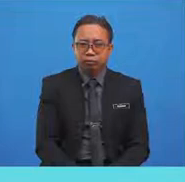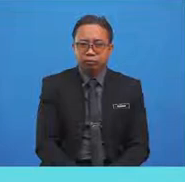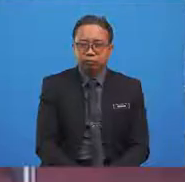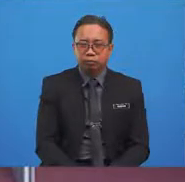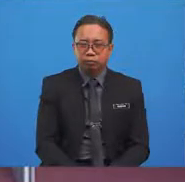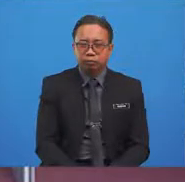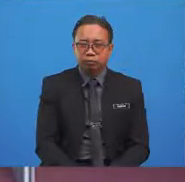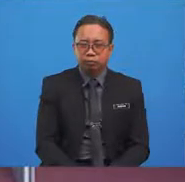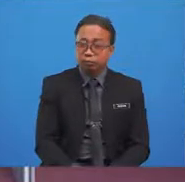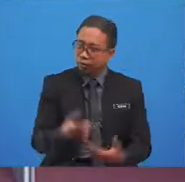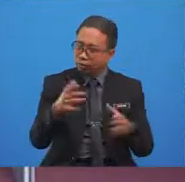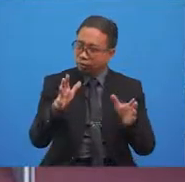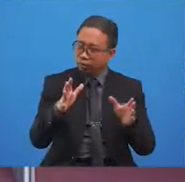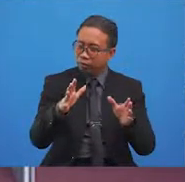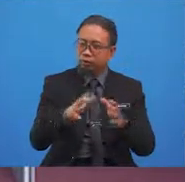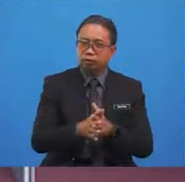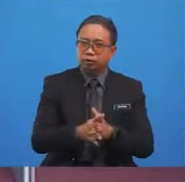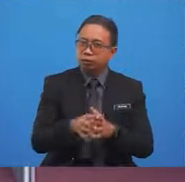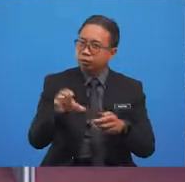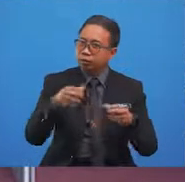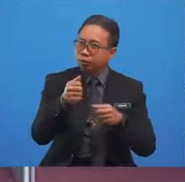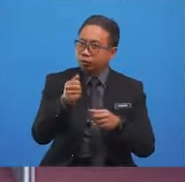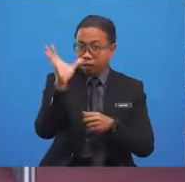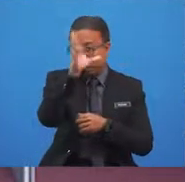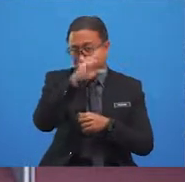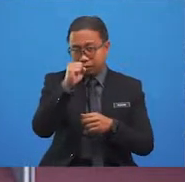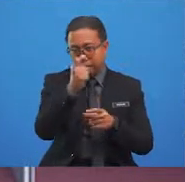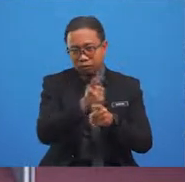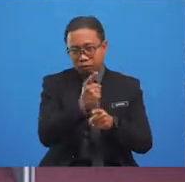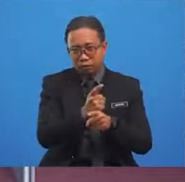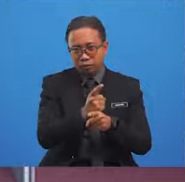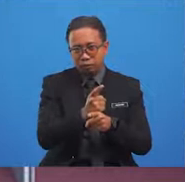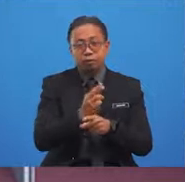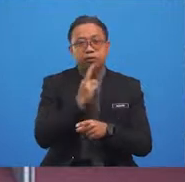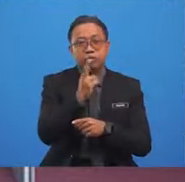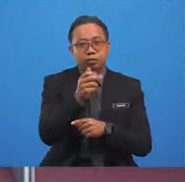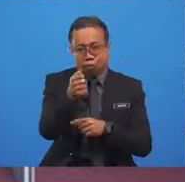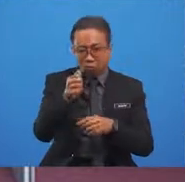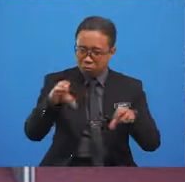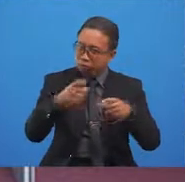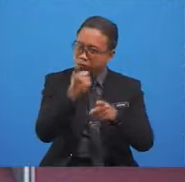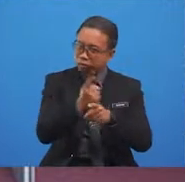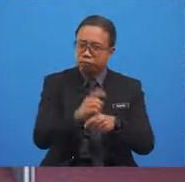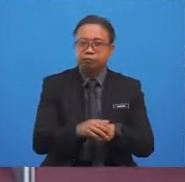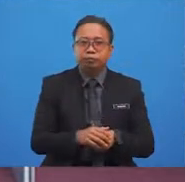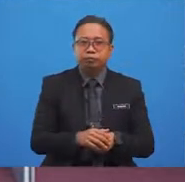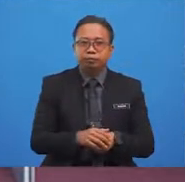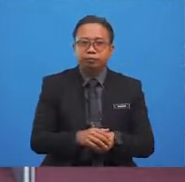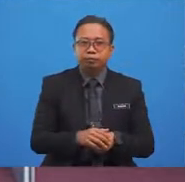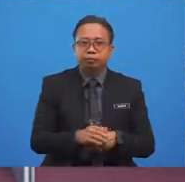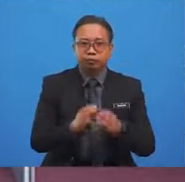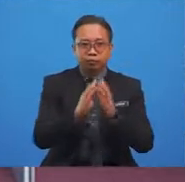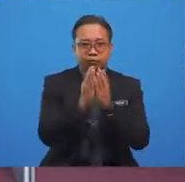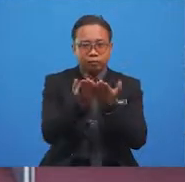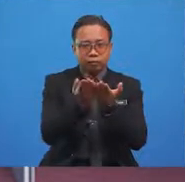Have you done acting it out? Did your friend guess it right? I'm sure they did. Act is this.